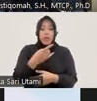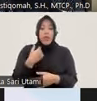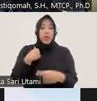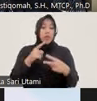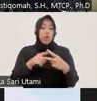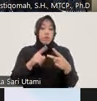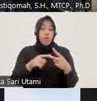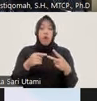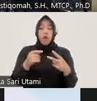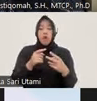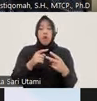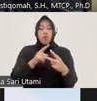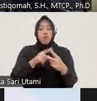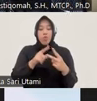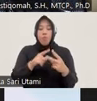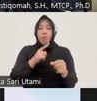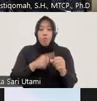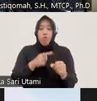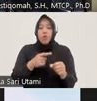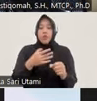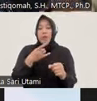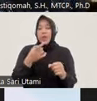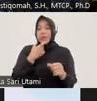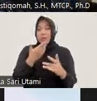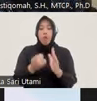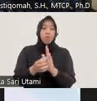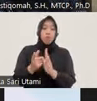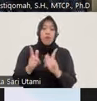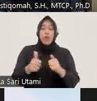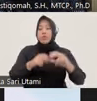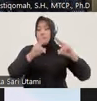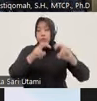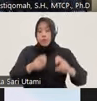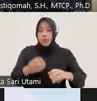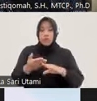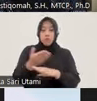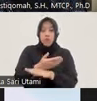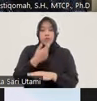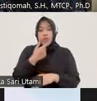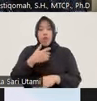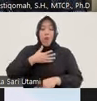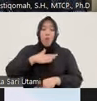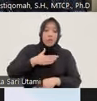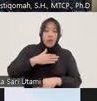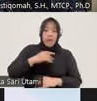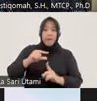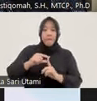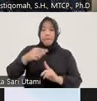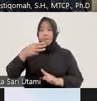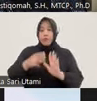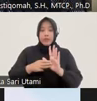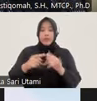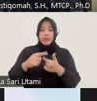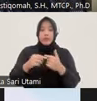menarik ini sebetulnya rekan-rekan semuanya bahwa dimunculkan dari hasil penelitian tadi bahwa kekhawatiran penyidik pengguna itu